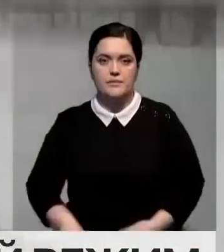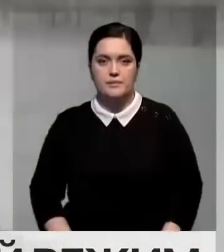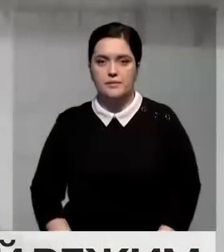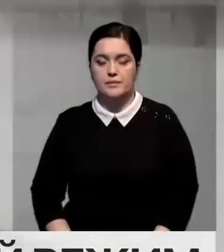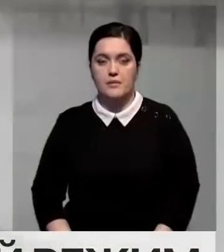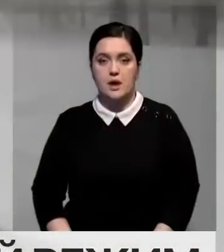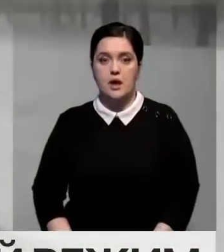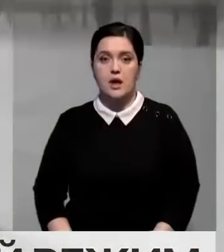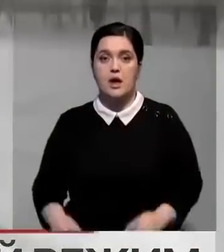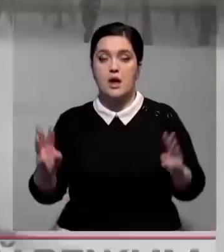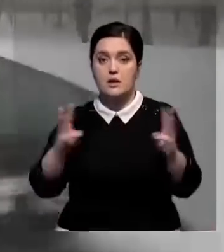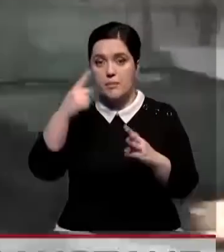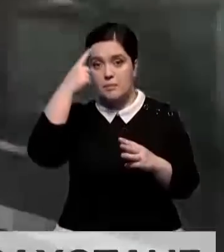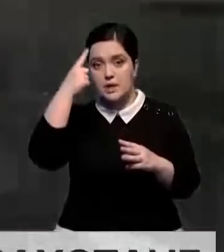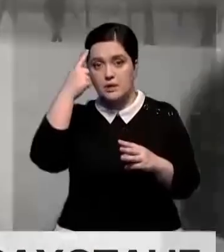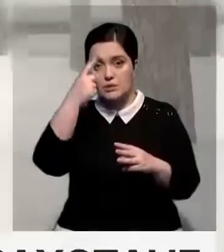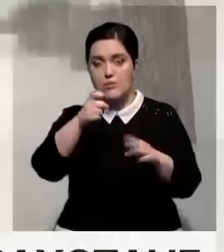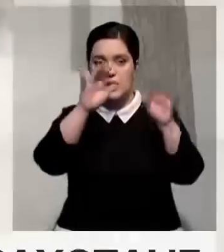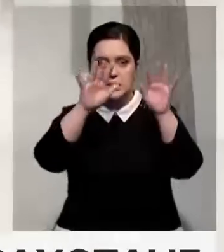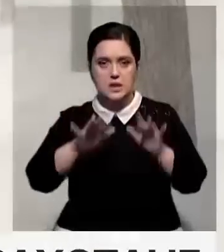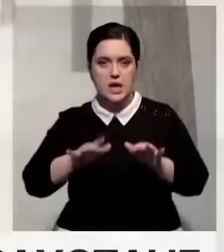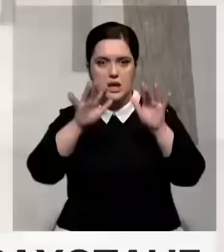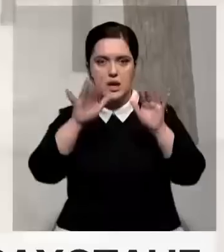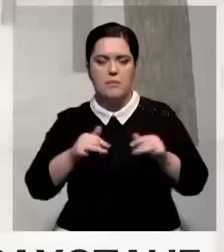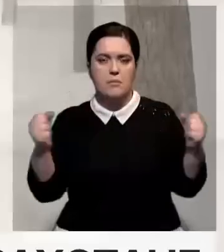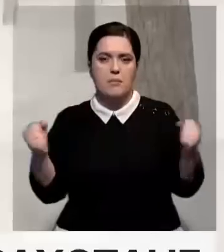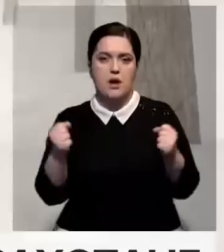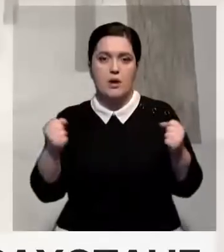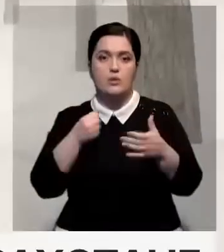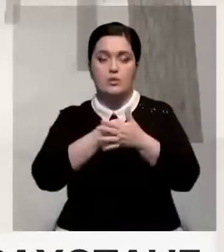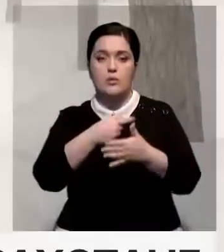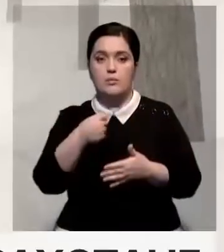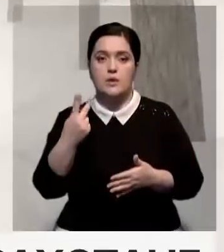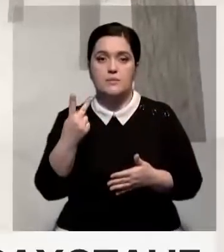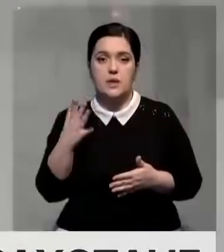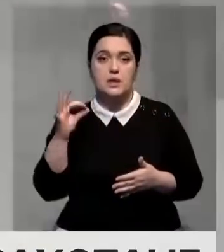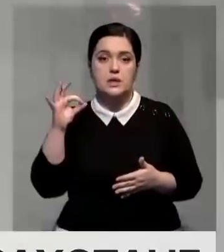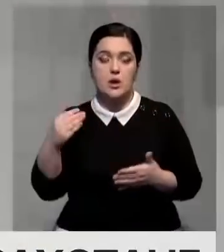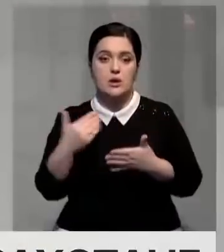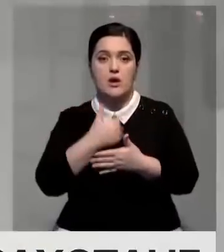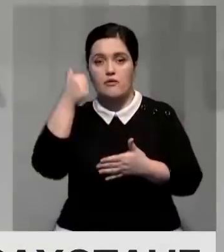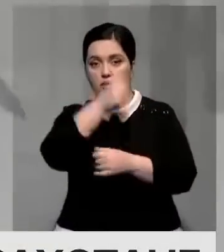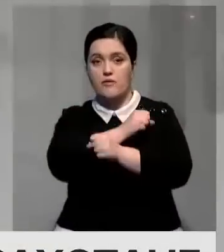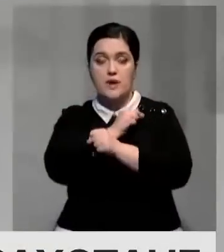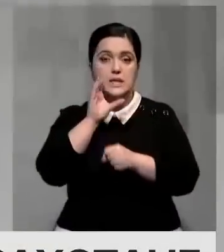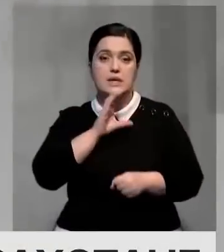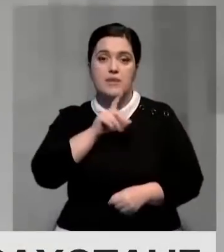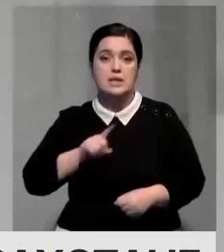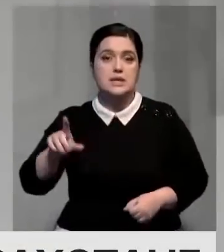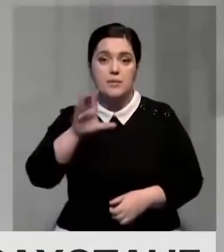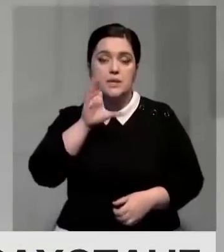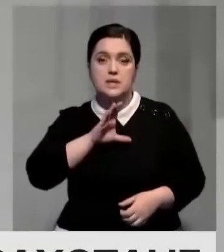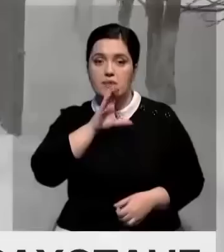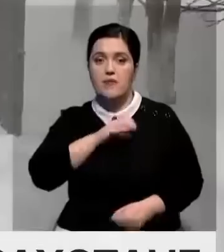Тем временем синоптики предупреждают о снегопадах и морозах до 25 градусов в новогодние выходные. На северо-западе,